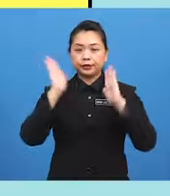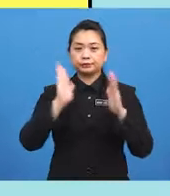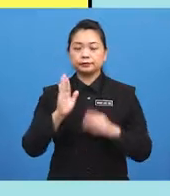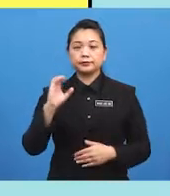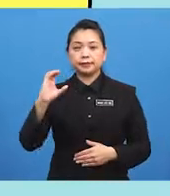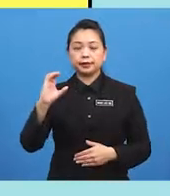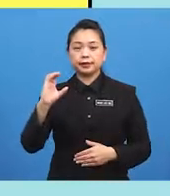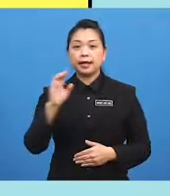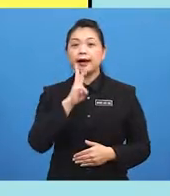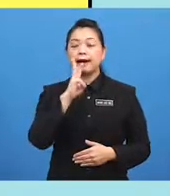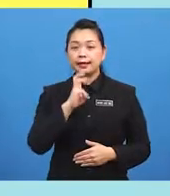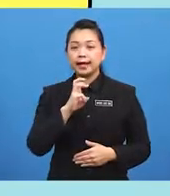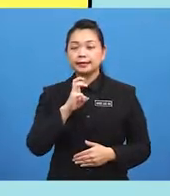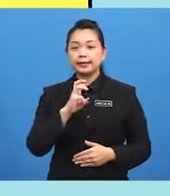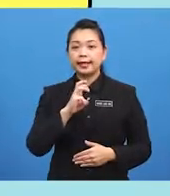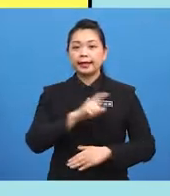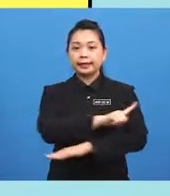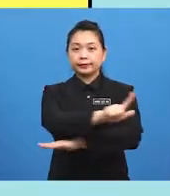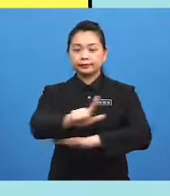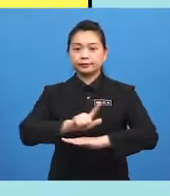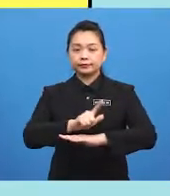...C... ...Iceland.